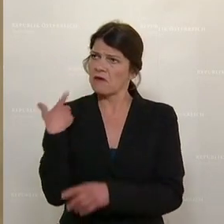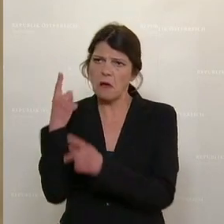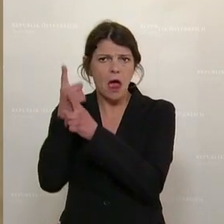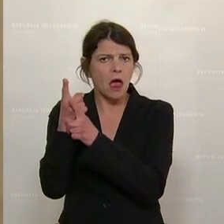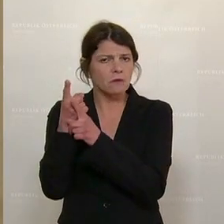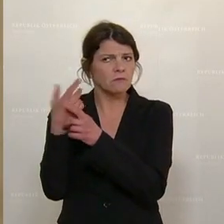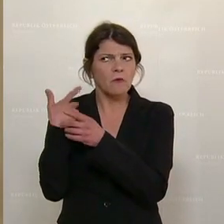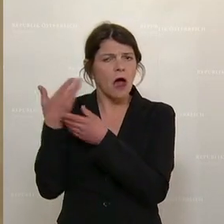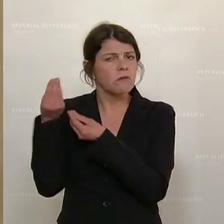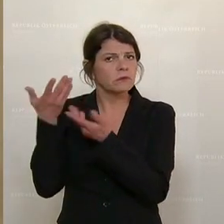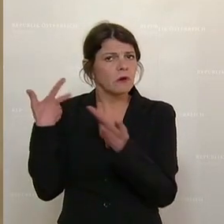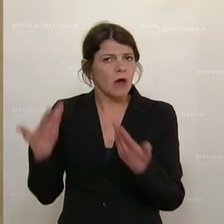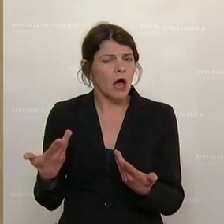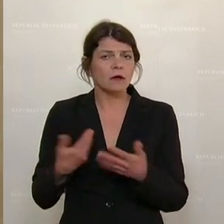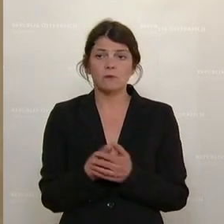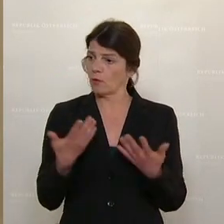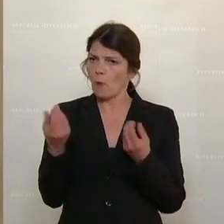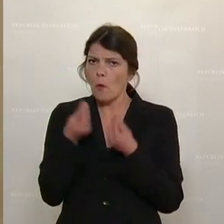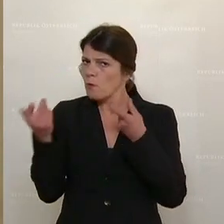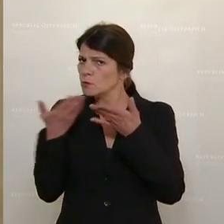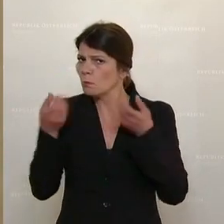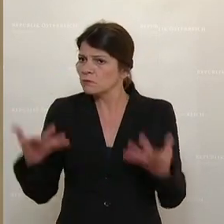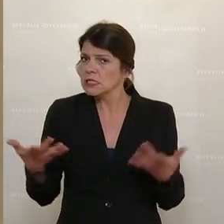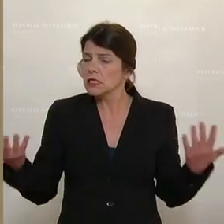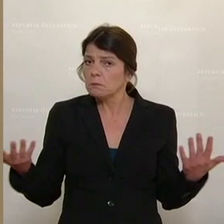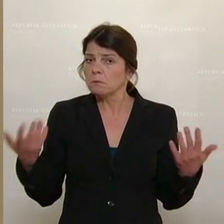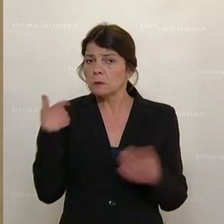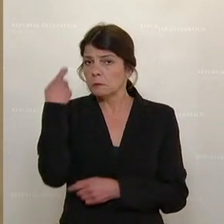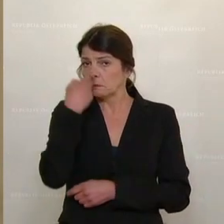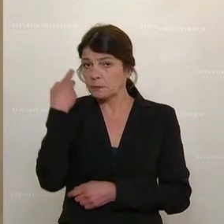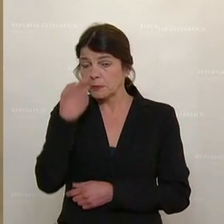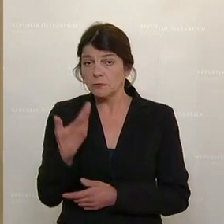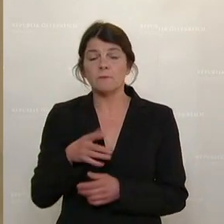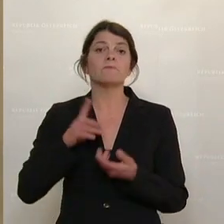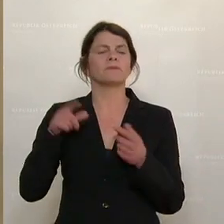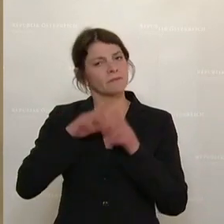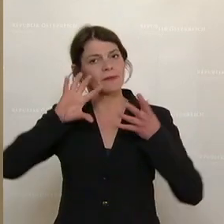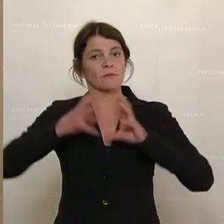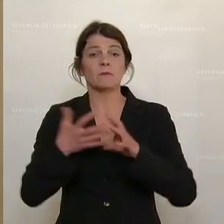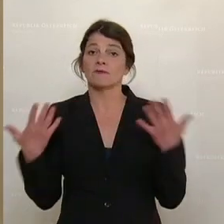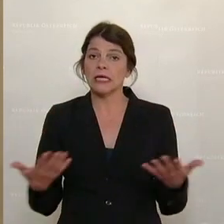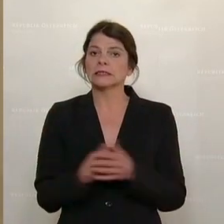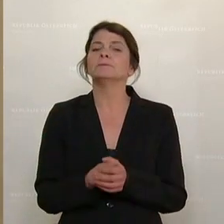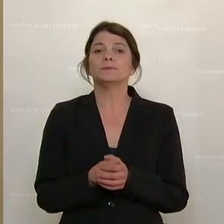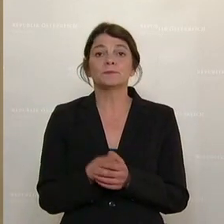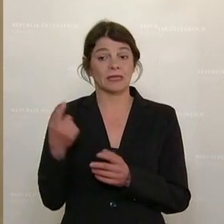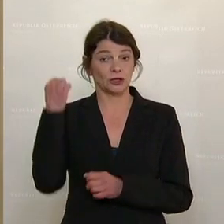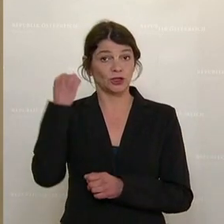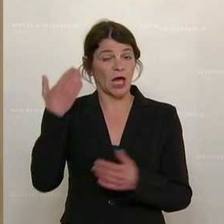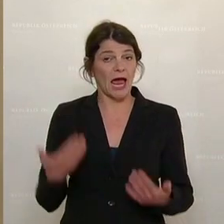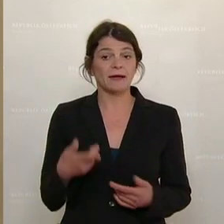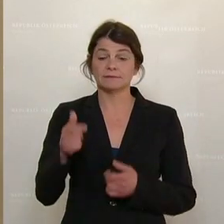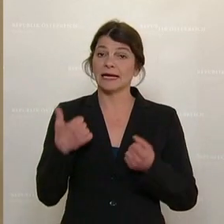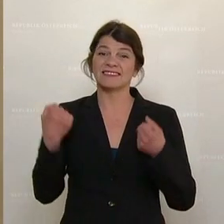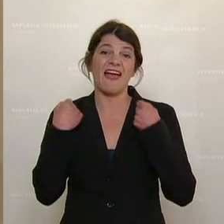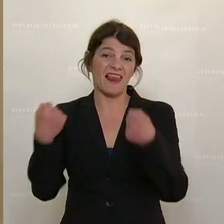oder was da im Grunde genommen passiert ist. Summa summarum, wir haben hier mit Steyr im Prinzip